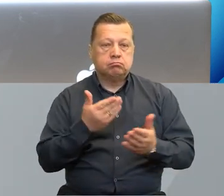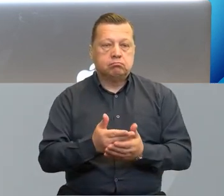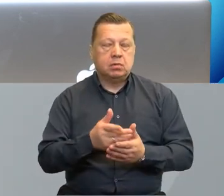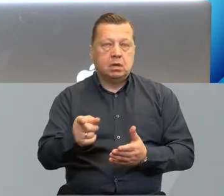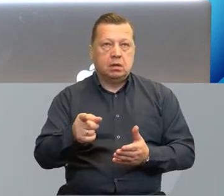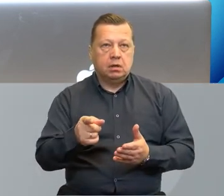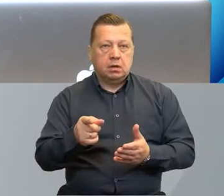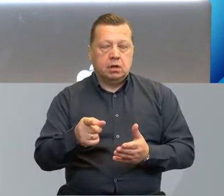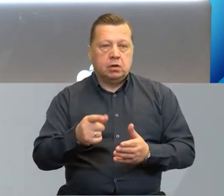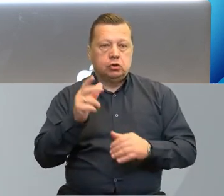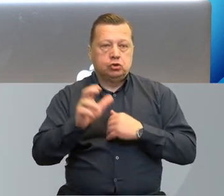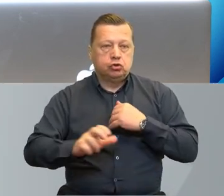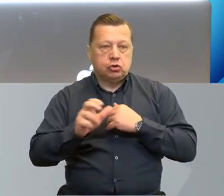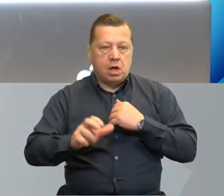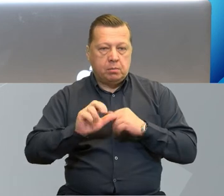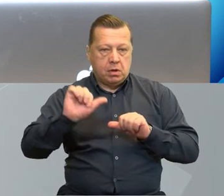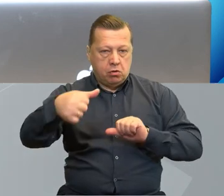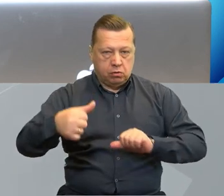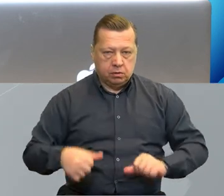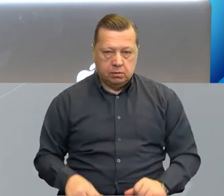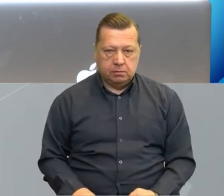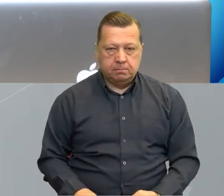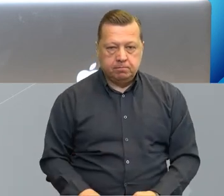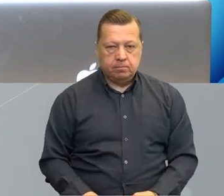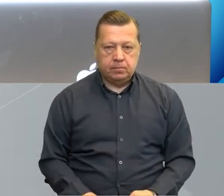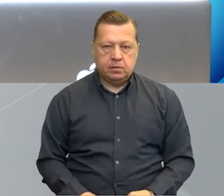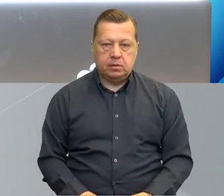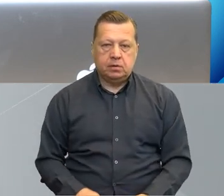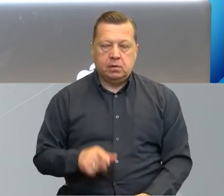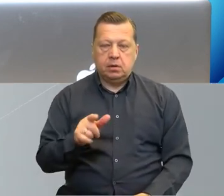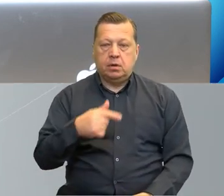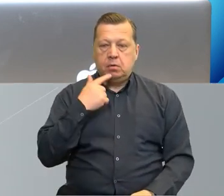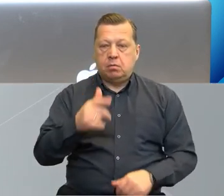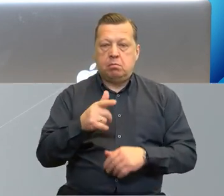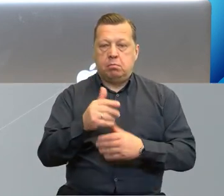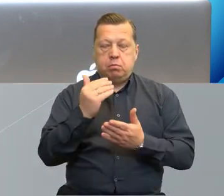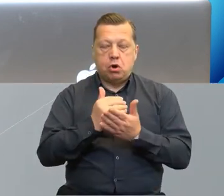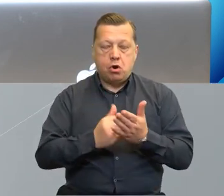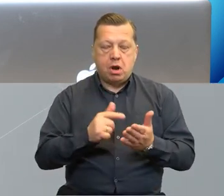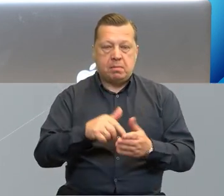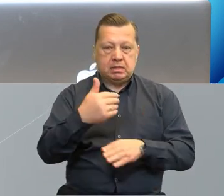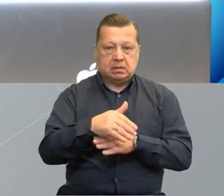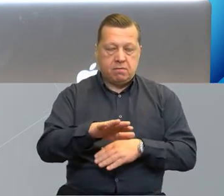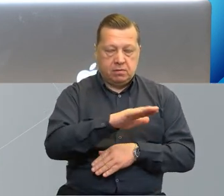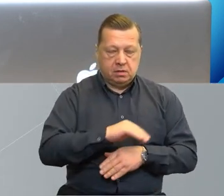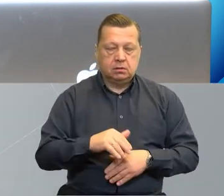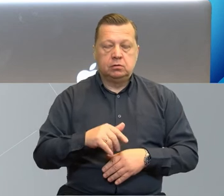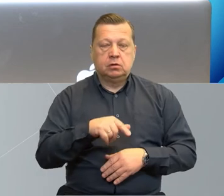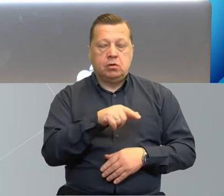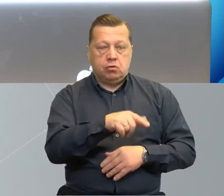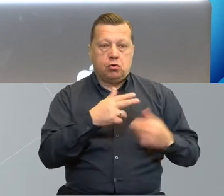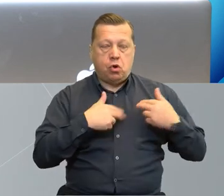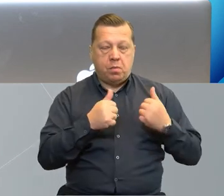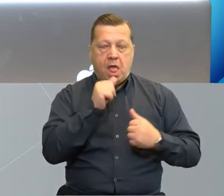następnego roku. Prawie więcej czasu jest dla programów na granicy zewnętrznej, bo tu jeszcze czekamy na dokument ze strony